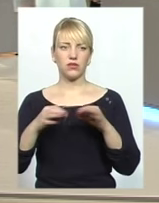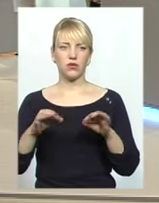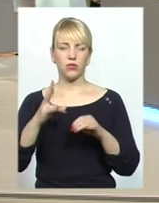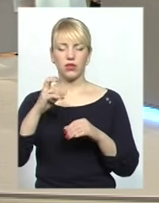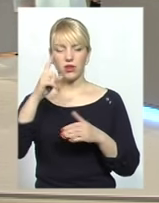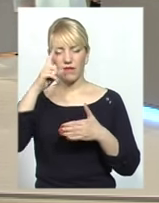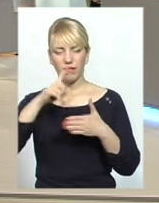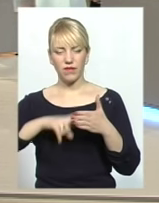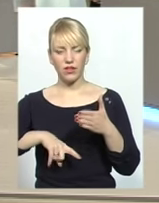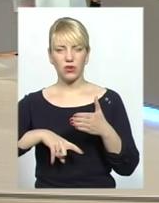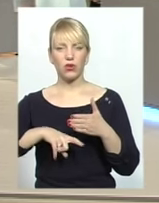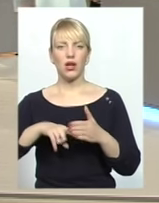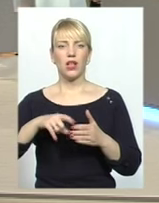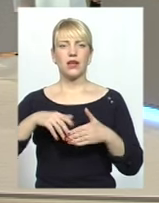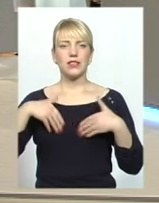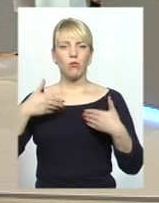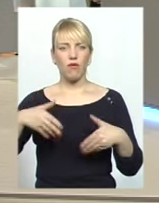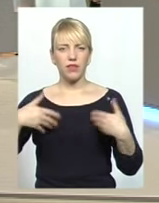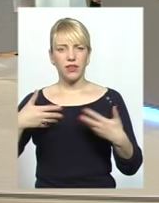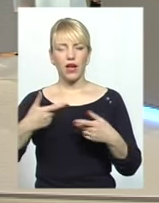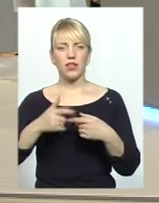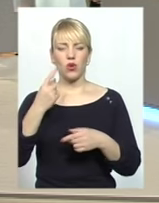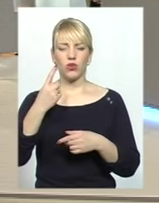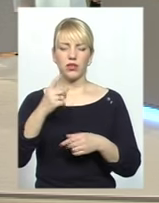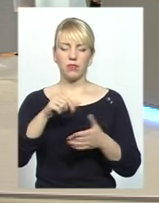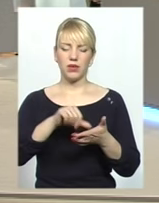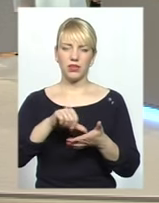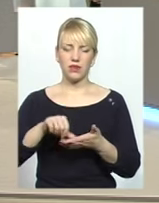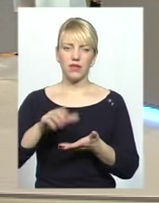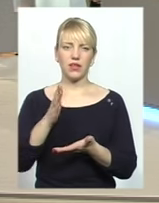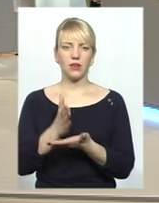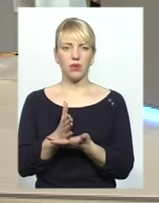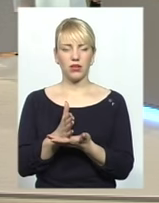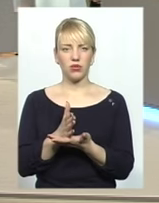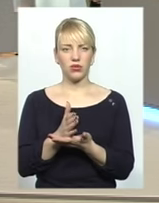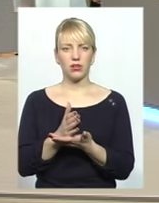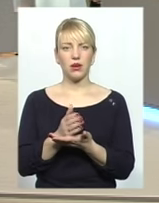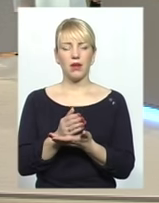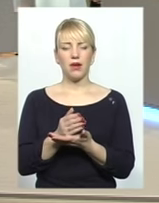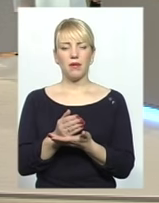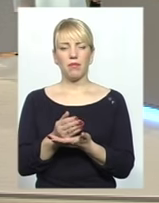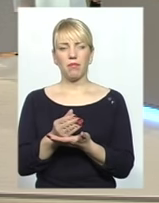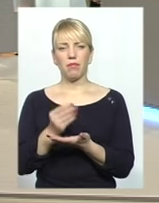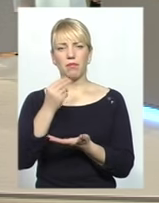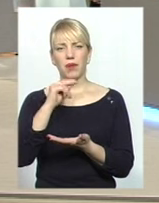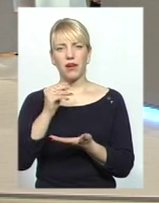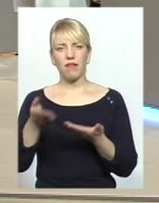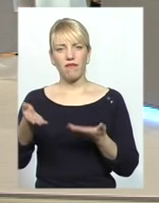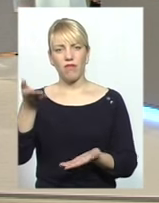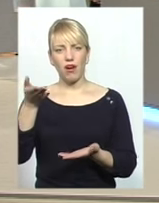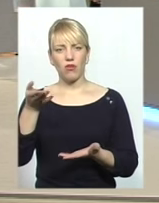відповідання, одні представники мають перевагу над іншими? Чому